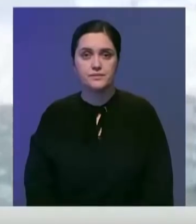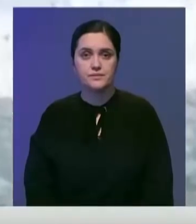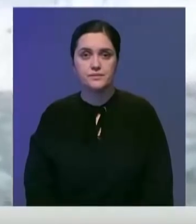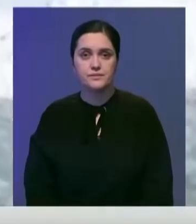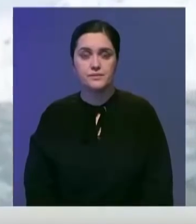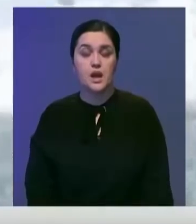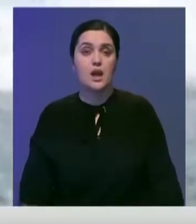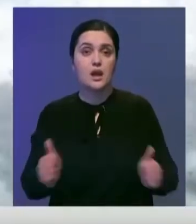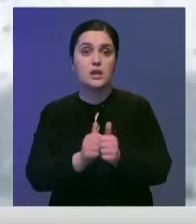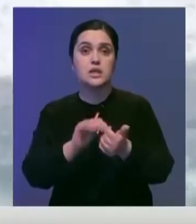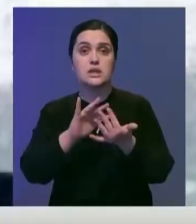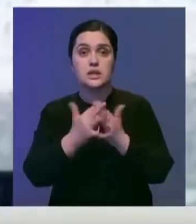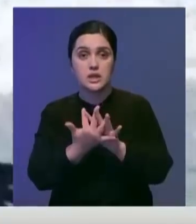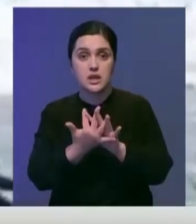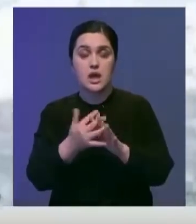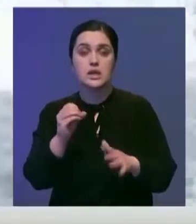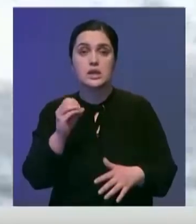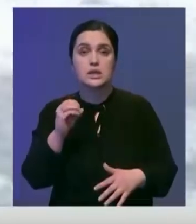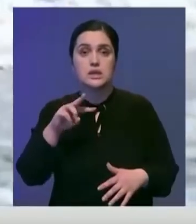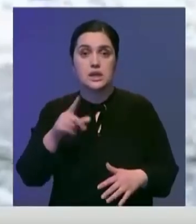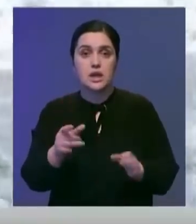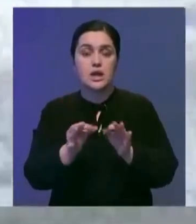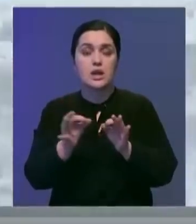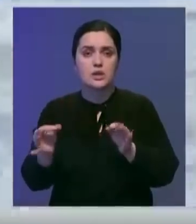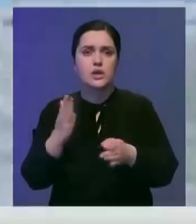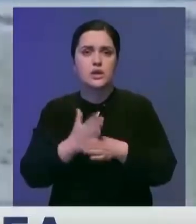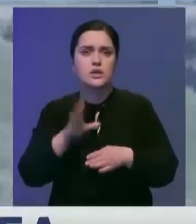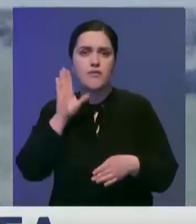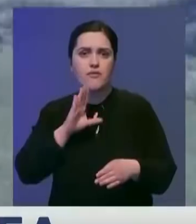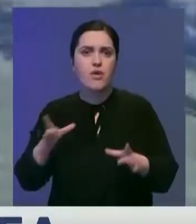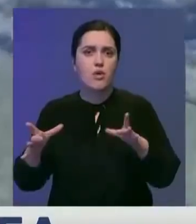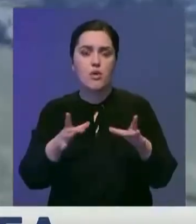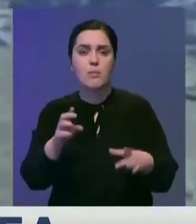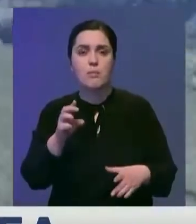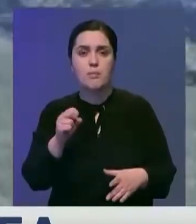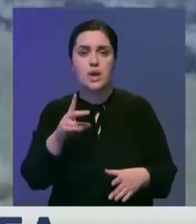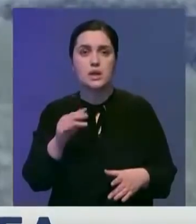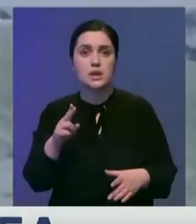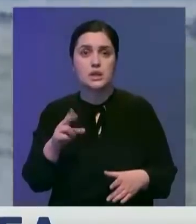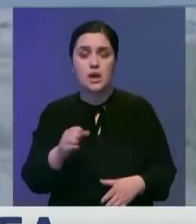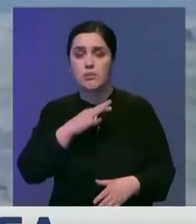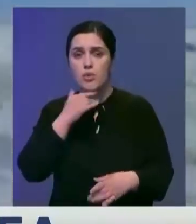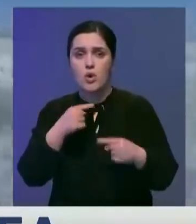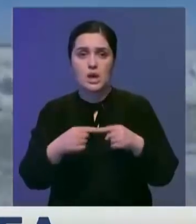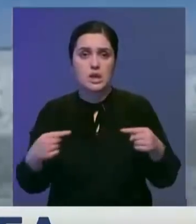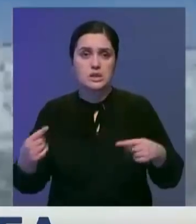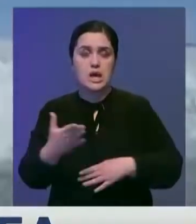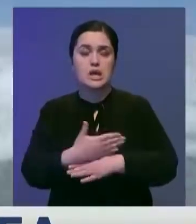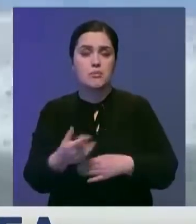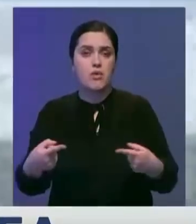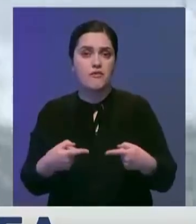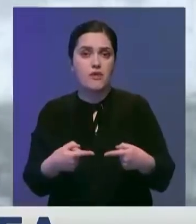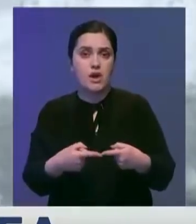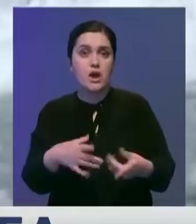Возле села Карагаш Есильского района есть большое озеро Балакта. Здесь много разной рыбы. Водоем находится в аренде.